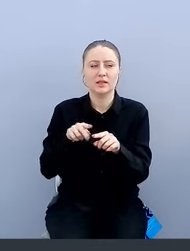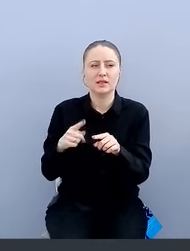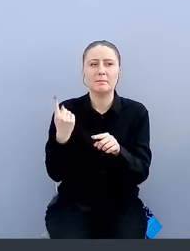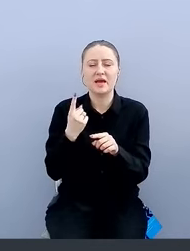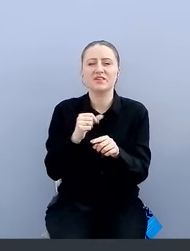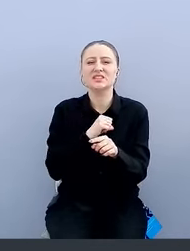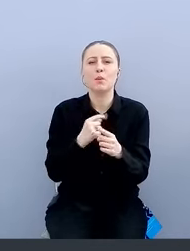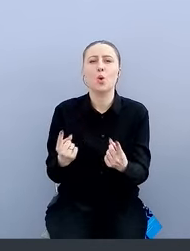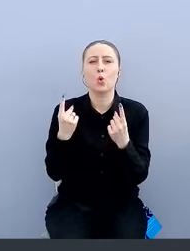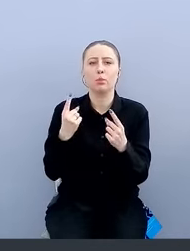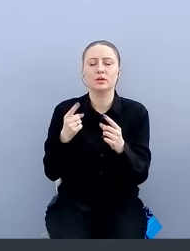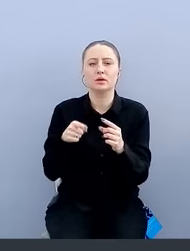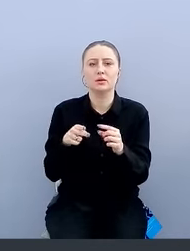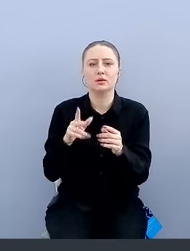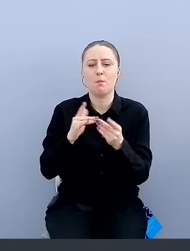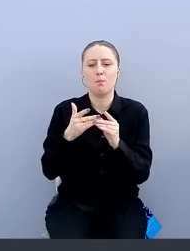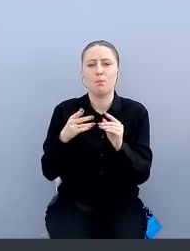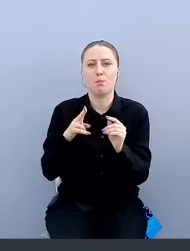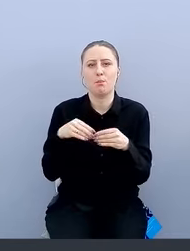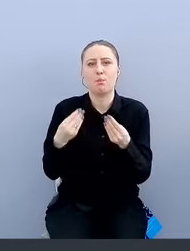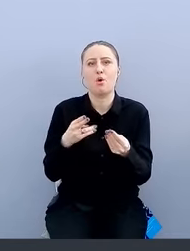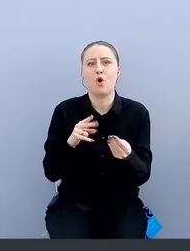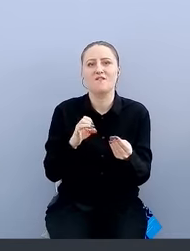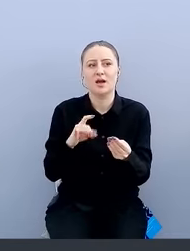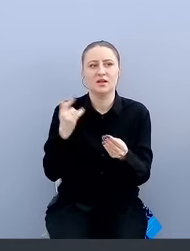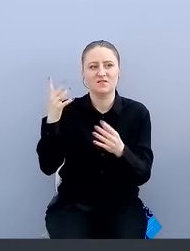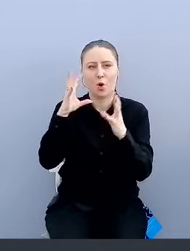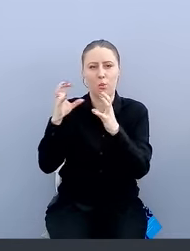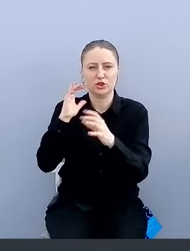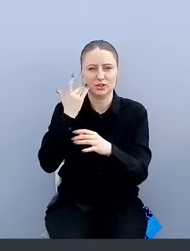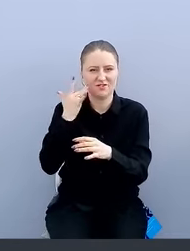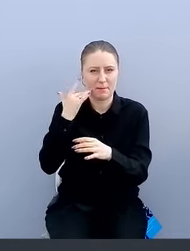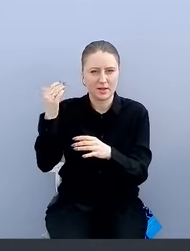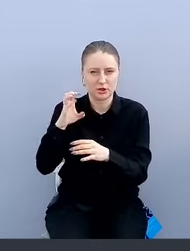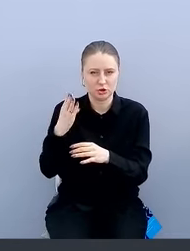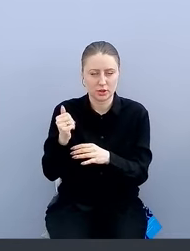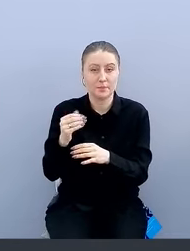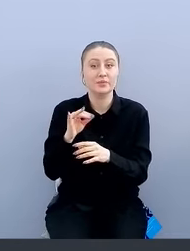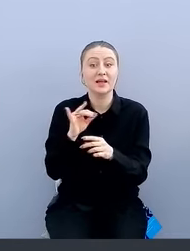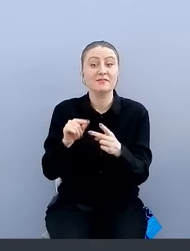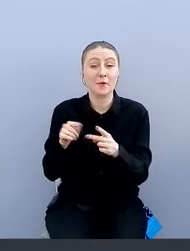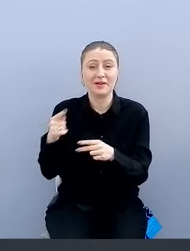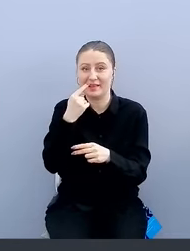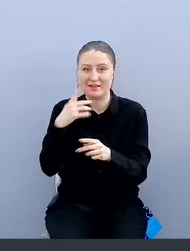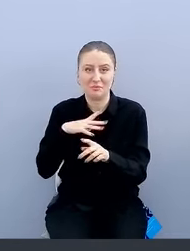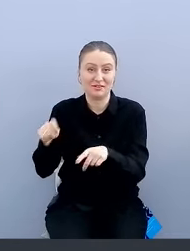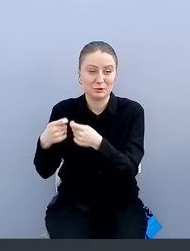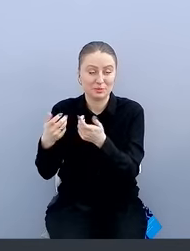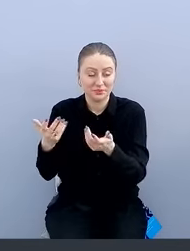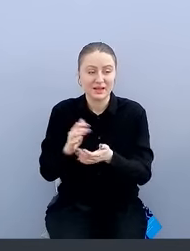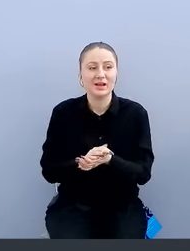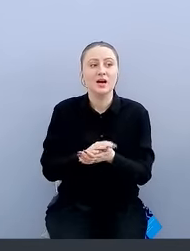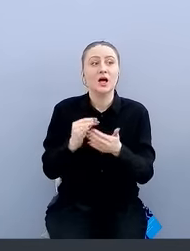ссо-провайдер облачный в Штатах, и второе, их недавно взломали. И после чего